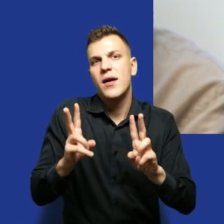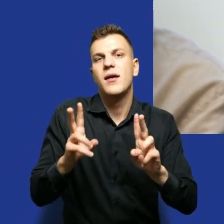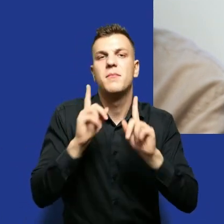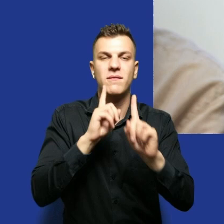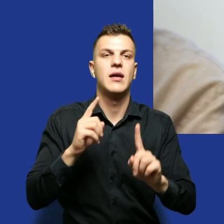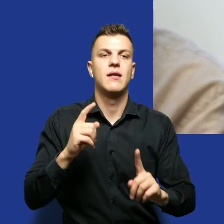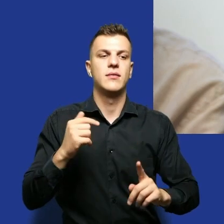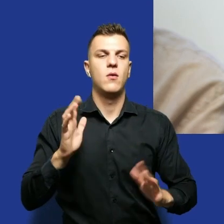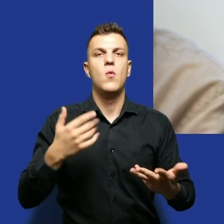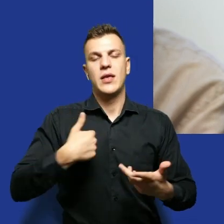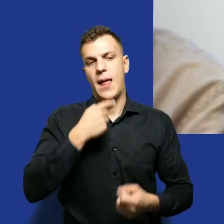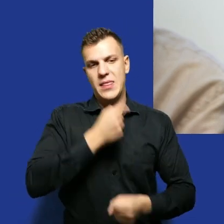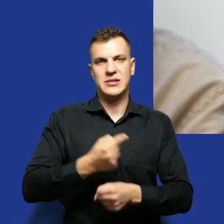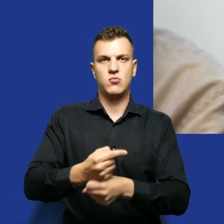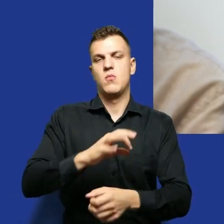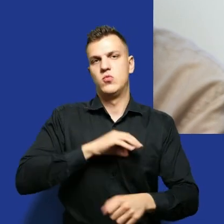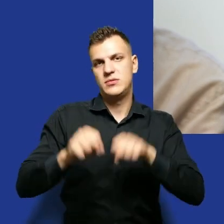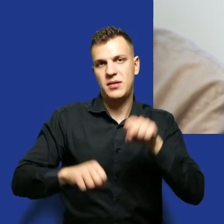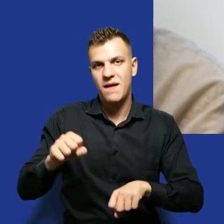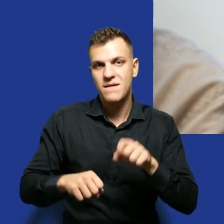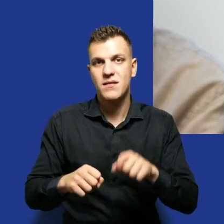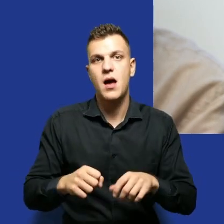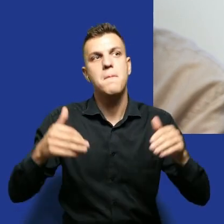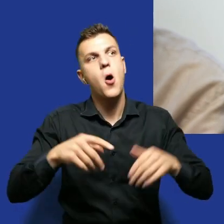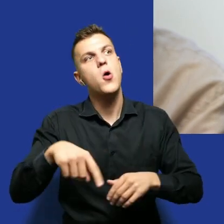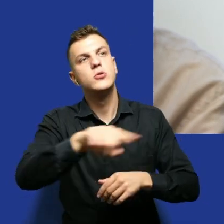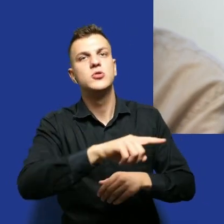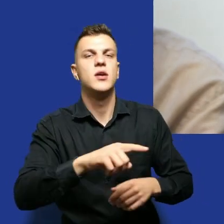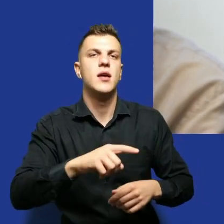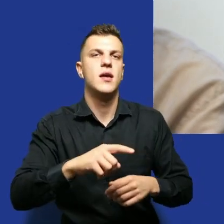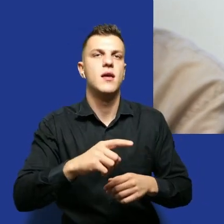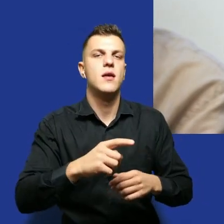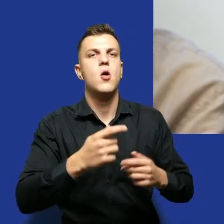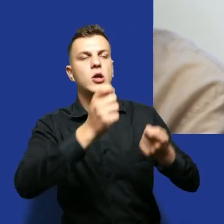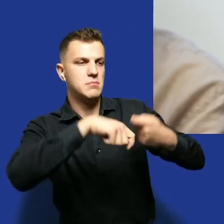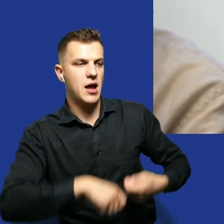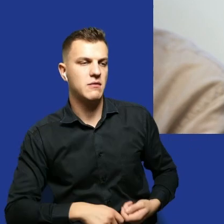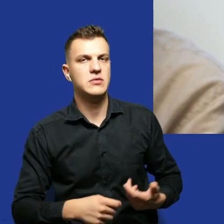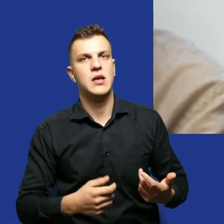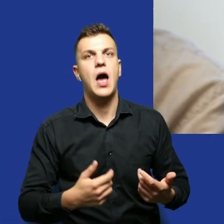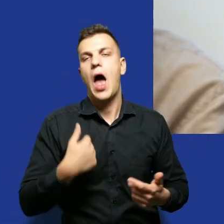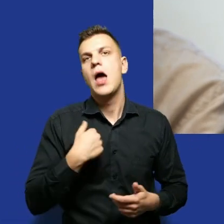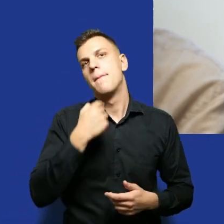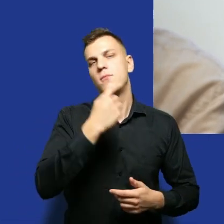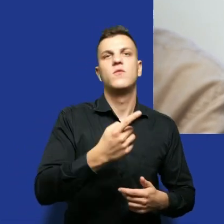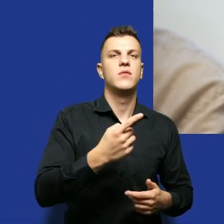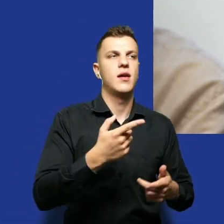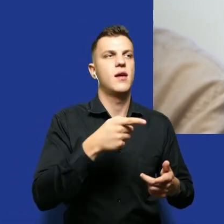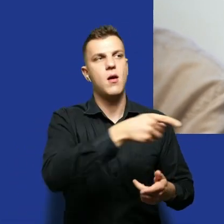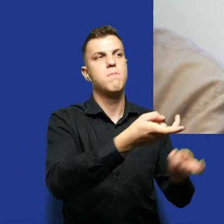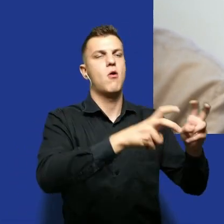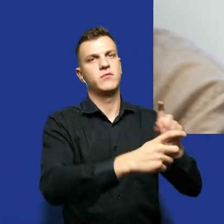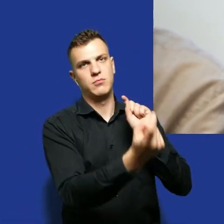własnej sprawie i ja mówię, że bo to może są watchdogi, a ja mówię, że oni ze mną powstali, żeby ze mną walczyć. No stowarzyszenia nie robią